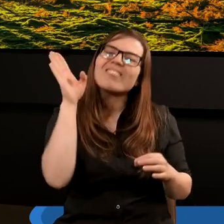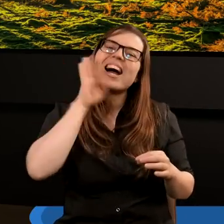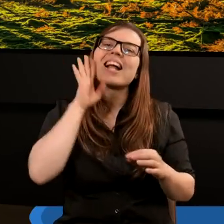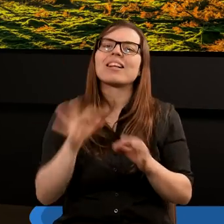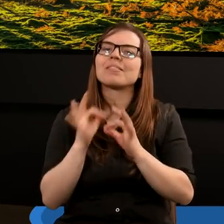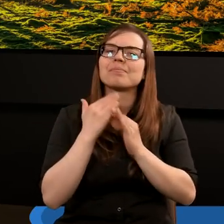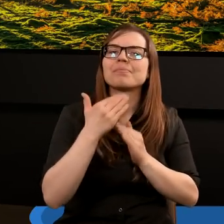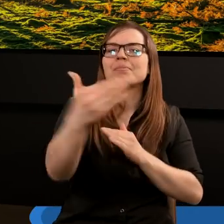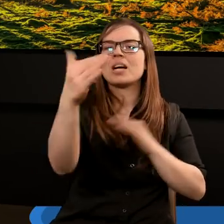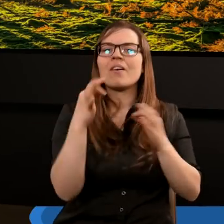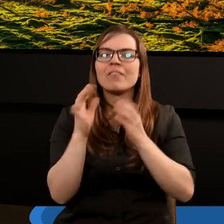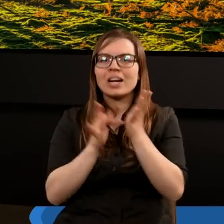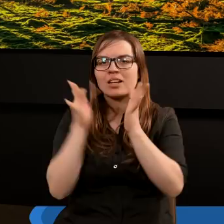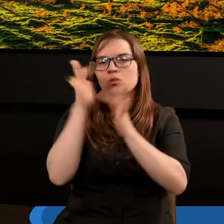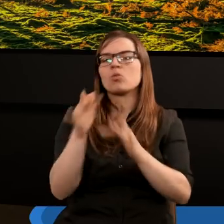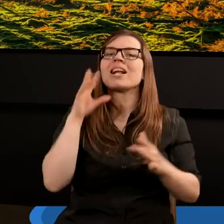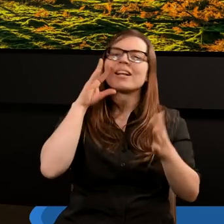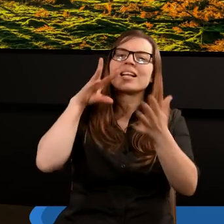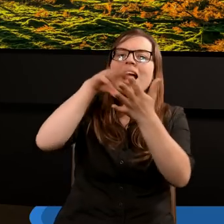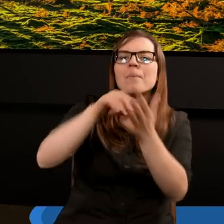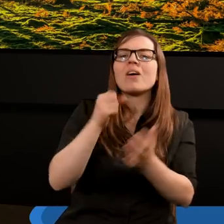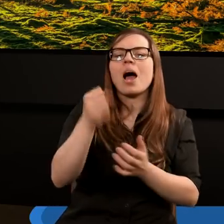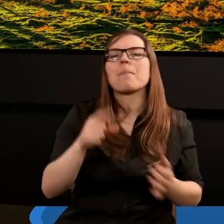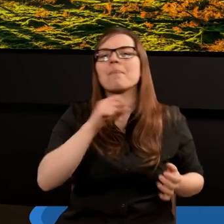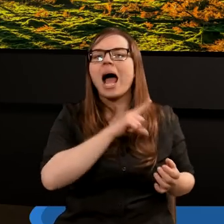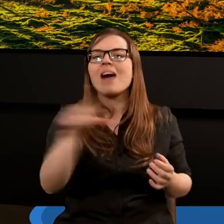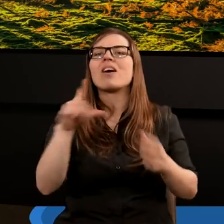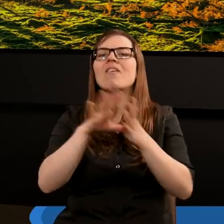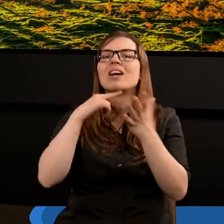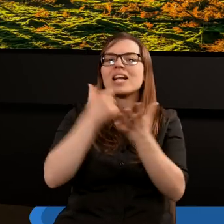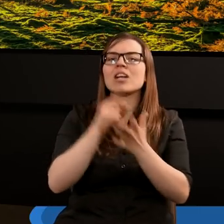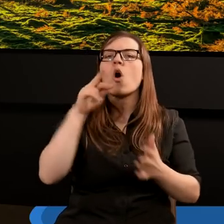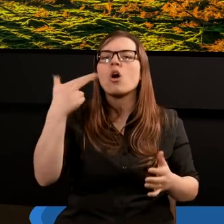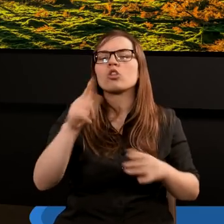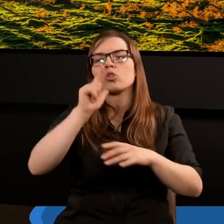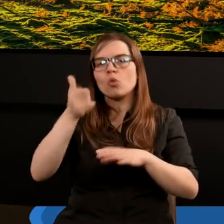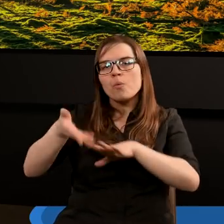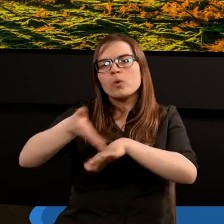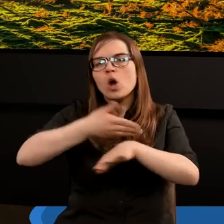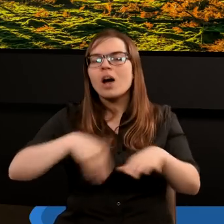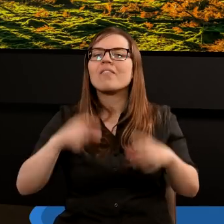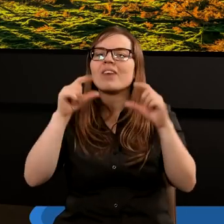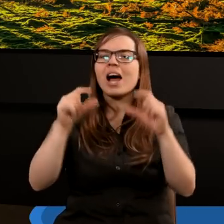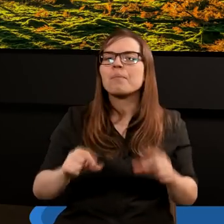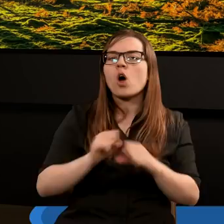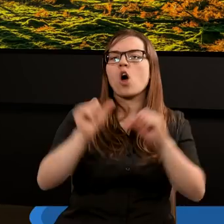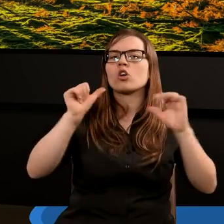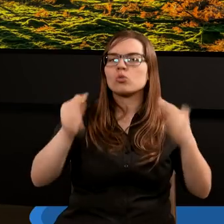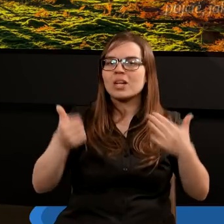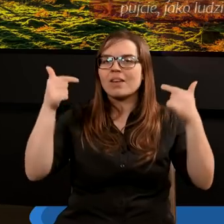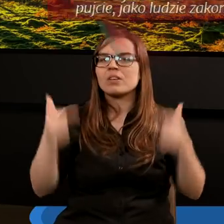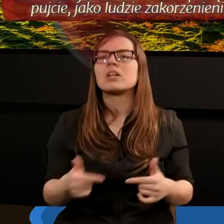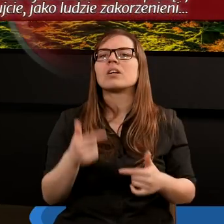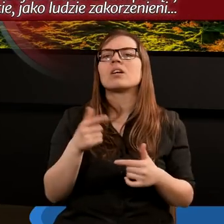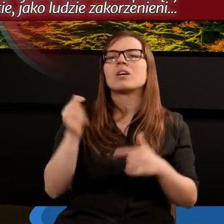Chrystusie, tak jak apostoł Paweł zapisał to w liście do Kolosan, w drugim rozdziale, krótki fragment od wiersza